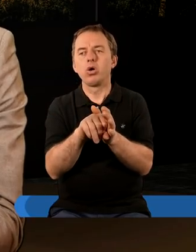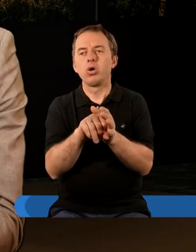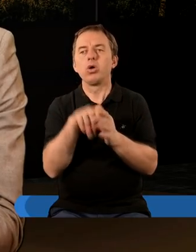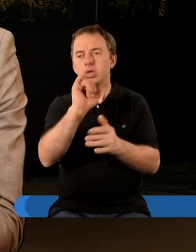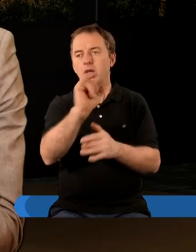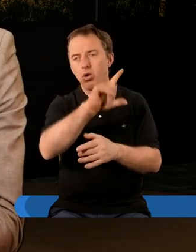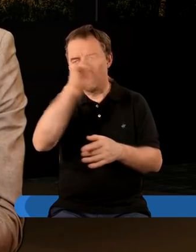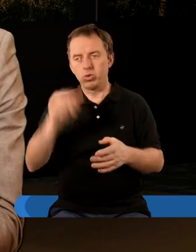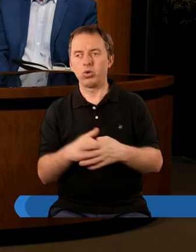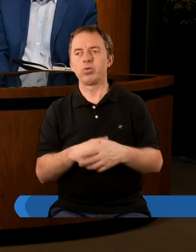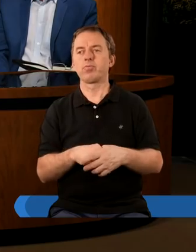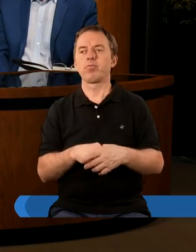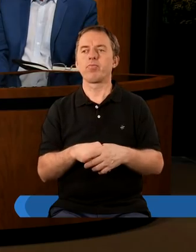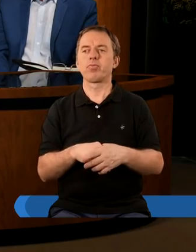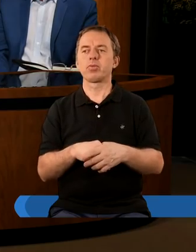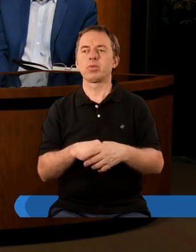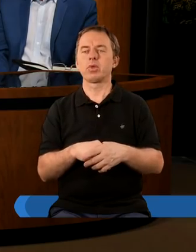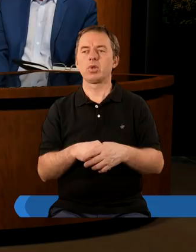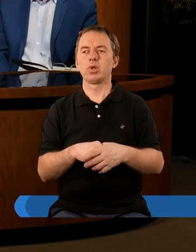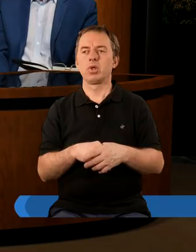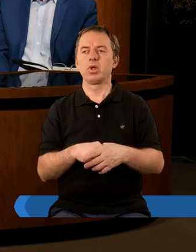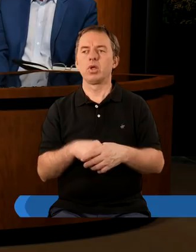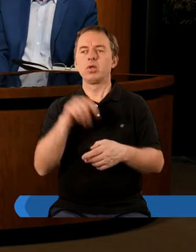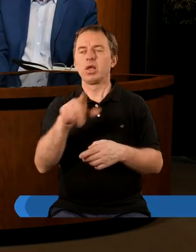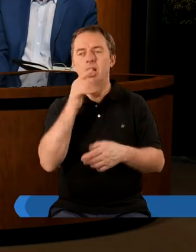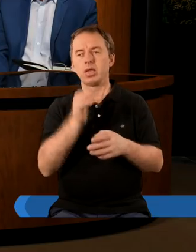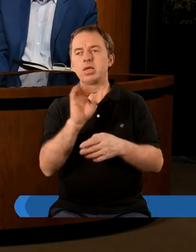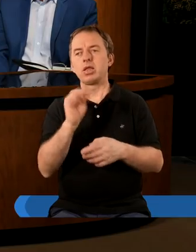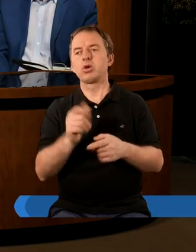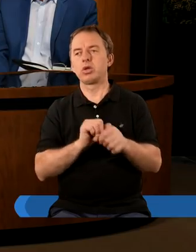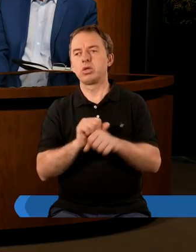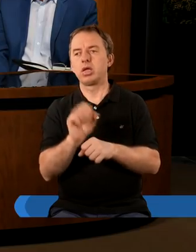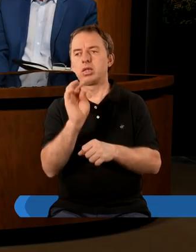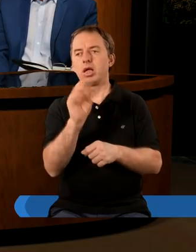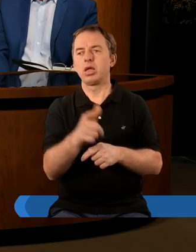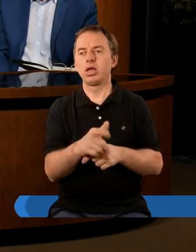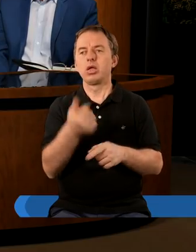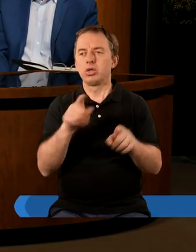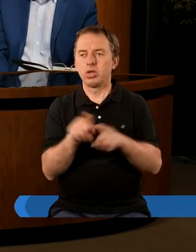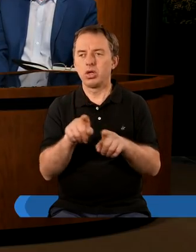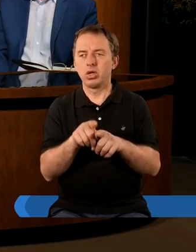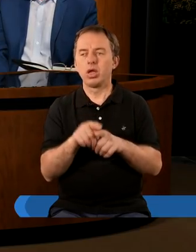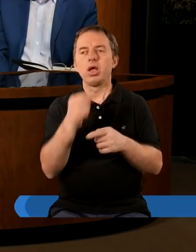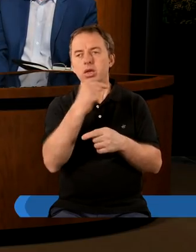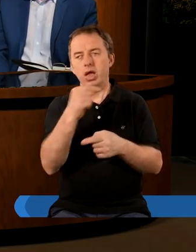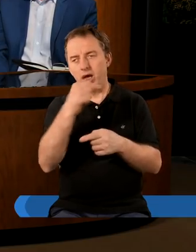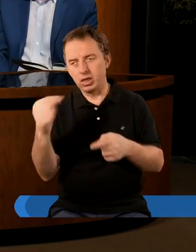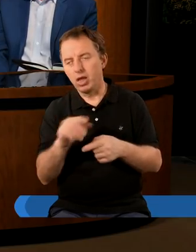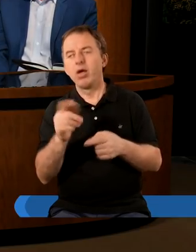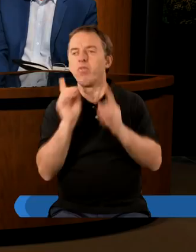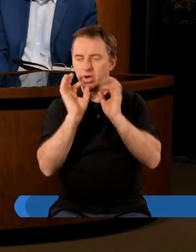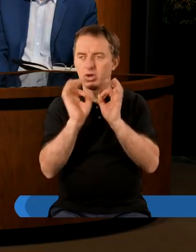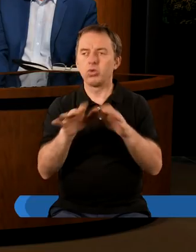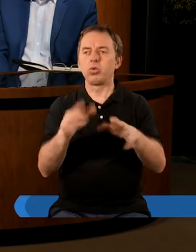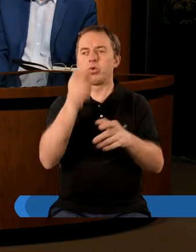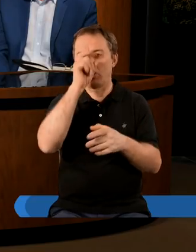Jego ludu. Czy ten list w teatyrze jest taki jednocześnie negatywny, bo faktycznie tam się